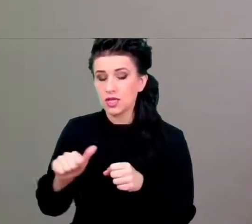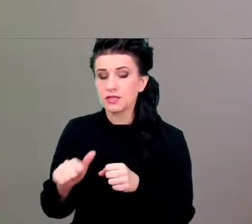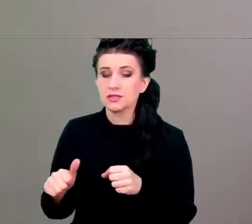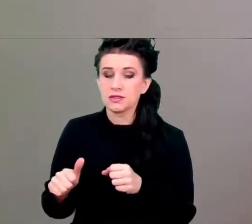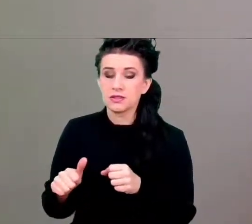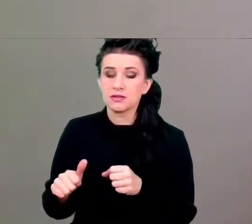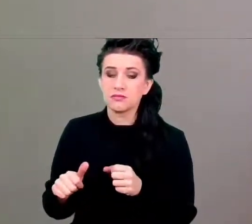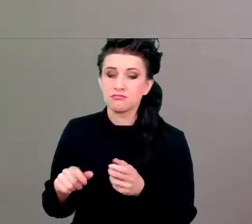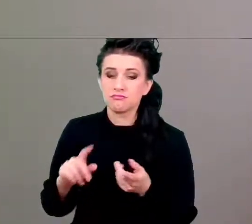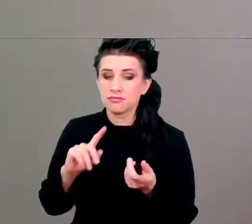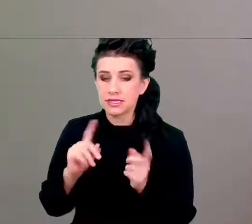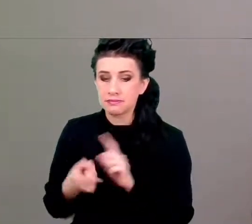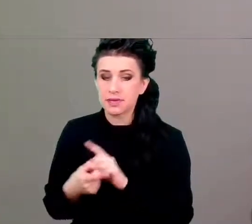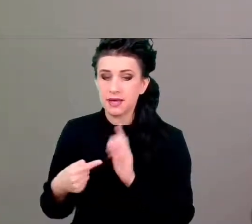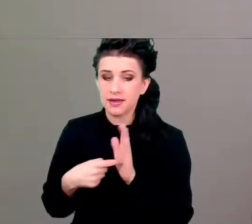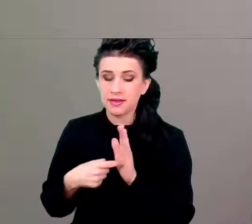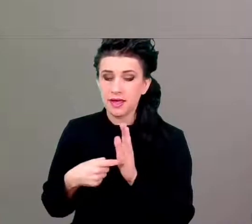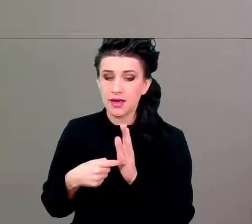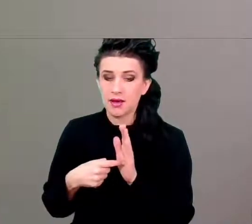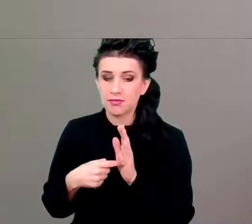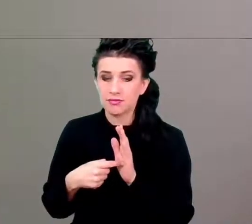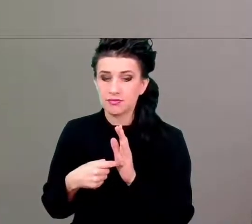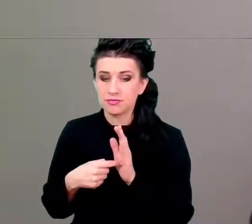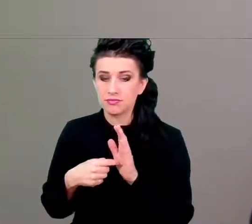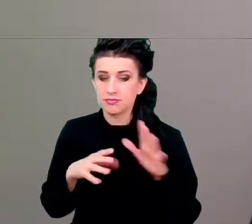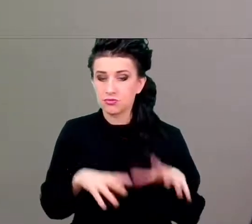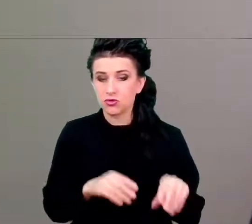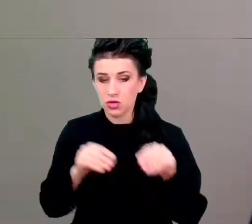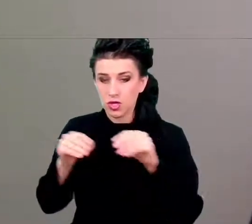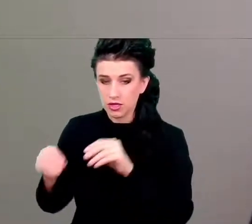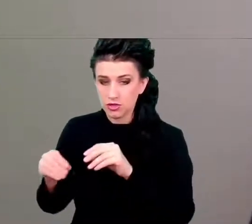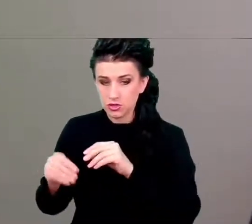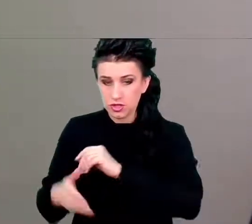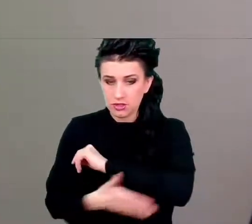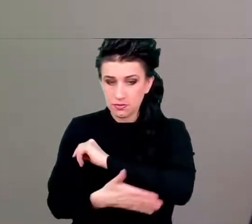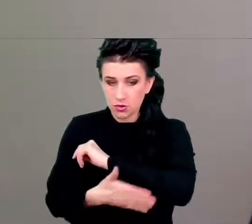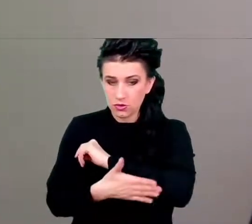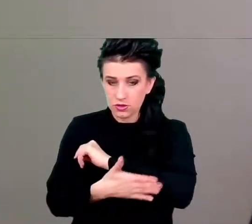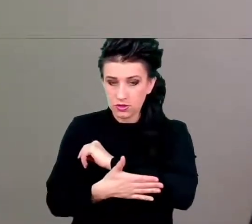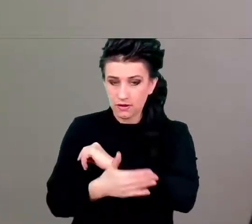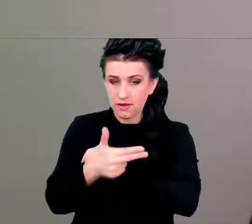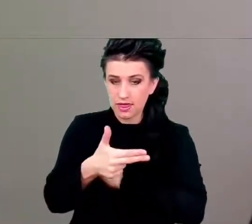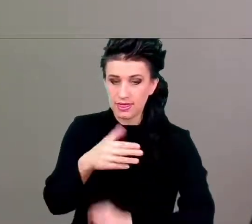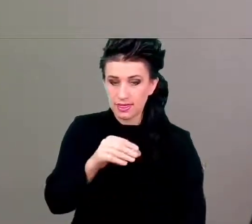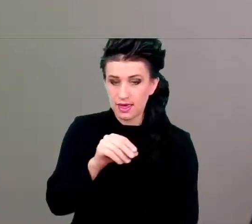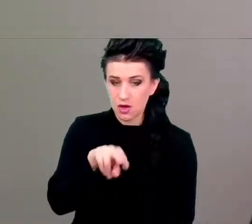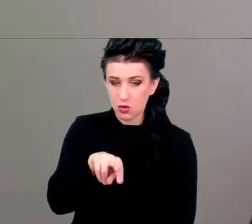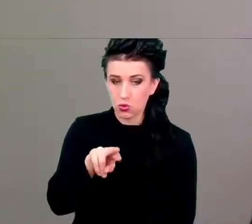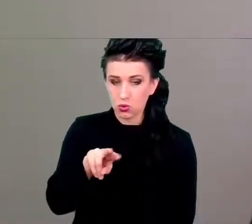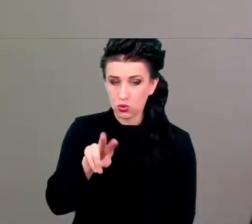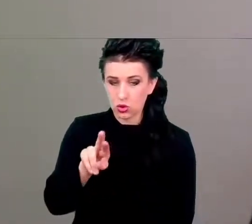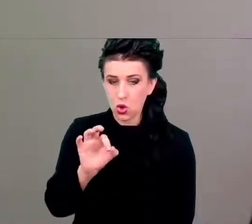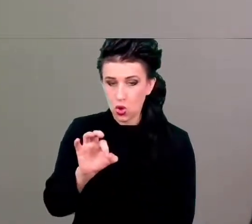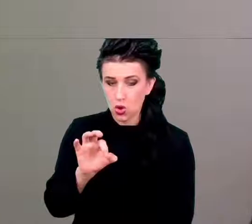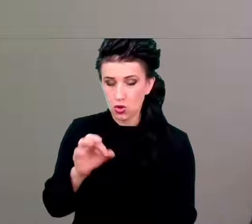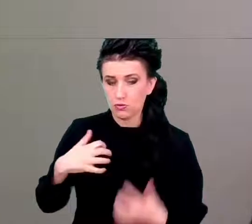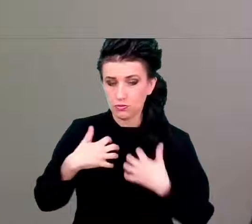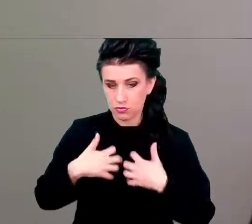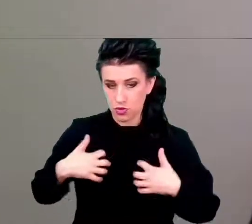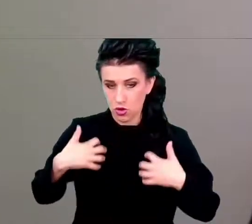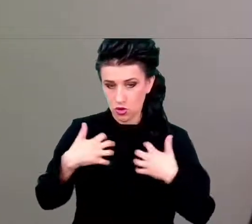z neurobiologicznych podstaw działania, czy